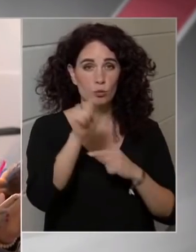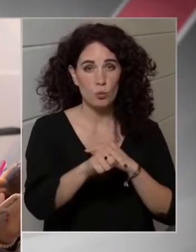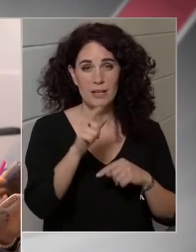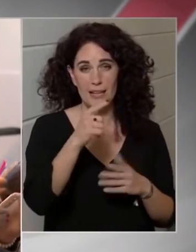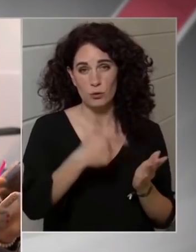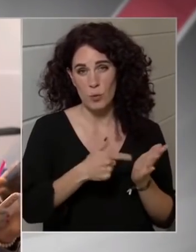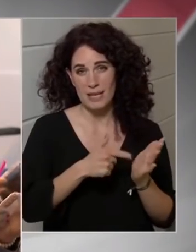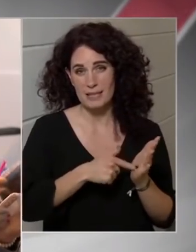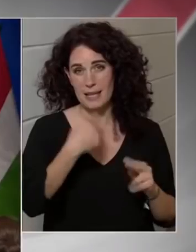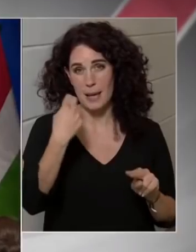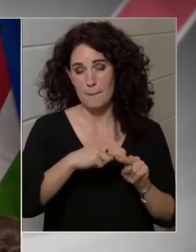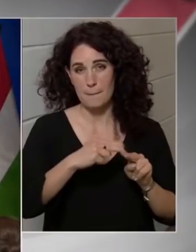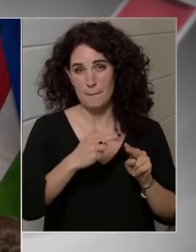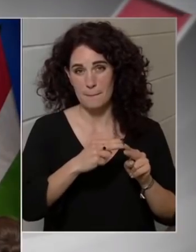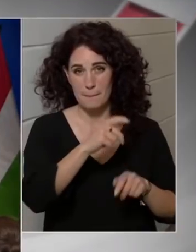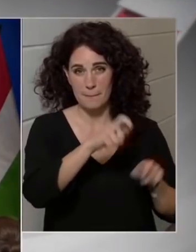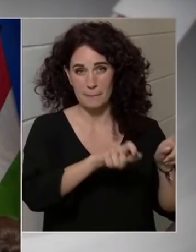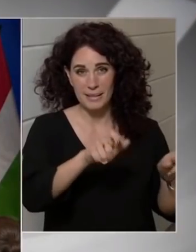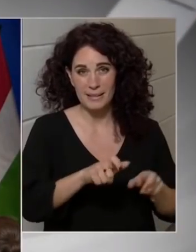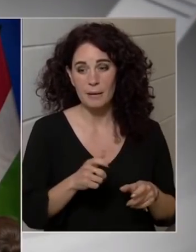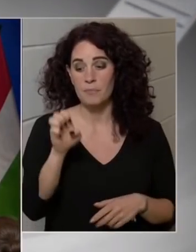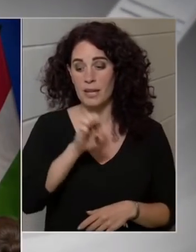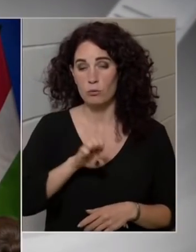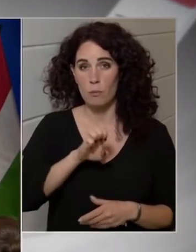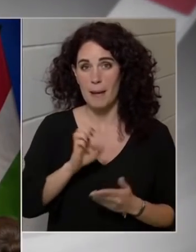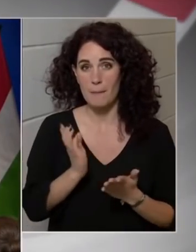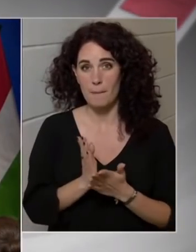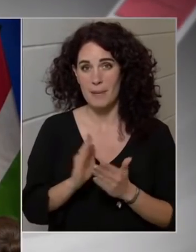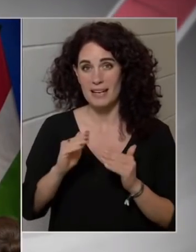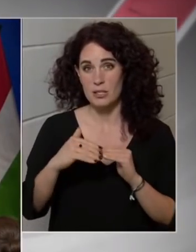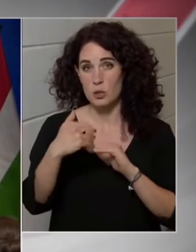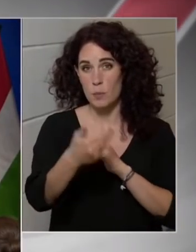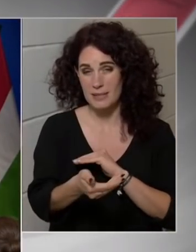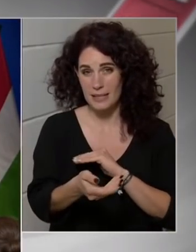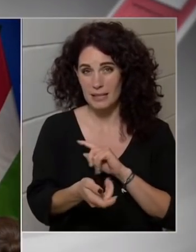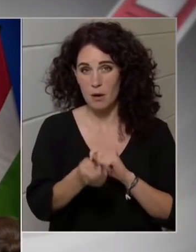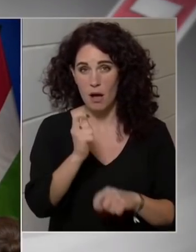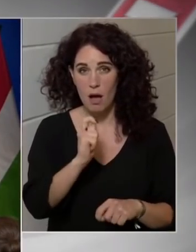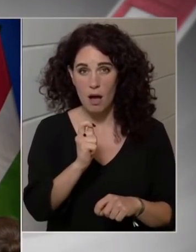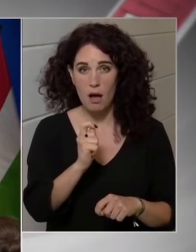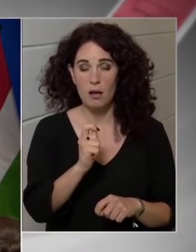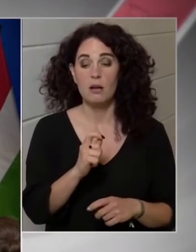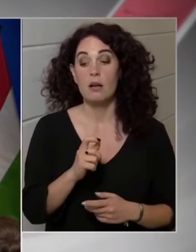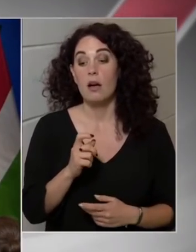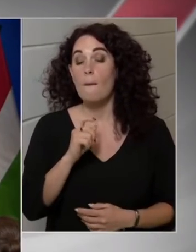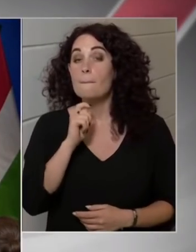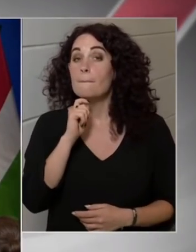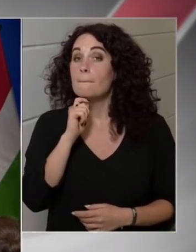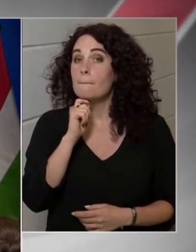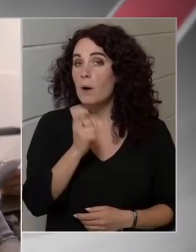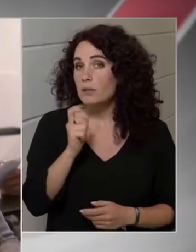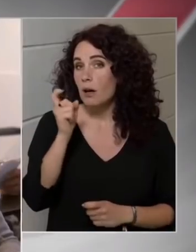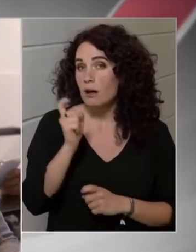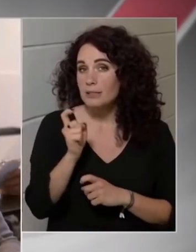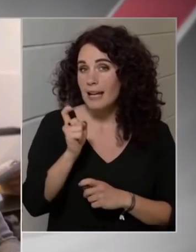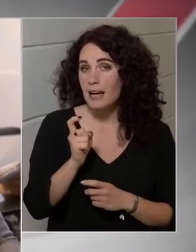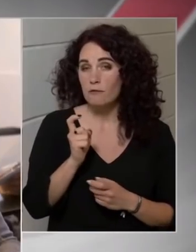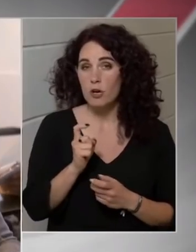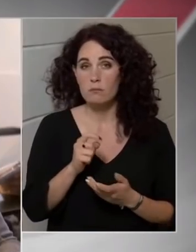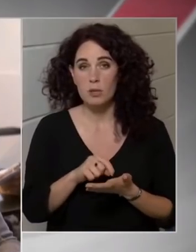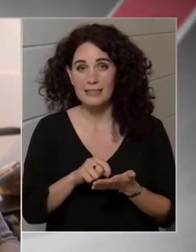megbetegedésen, Európában már itt vannak a szomszédban, a magyar raktárakban, illetve tíz patikában